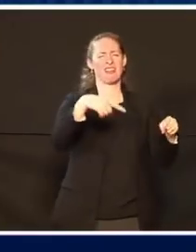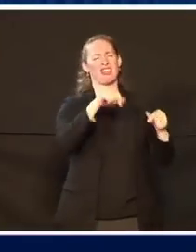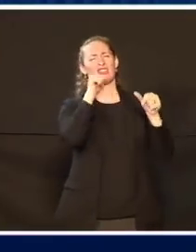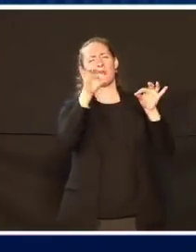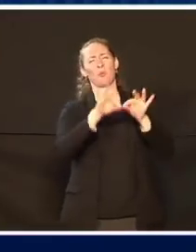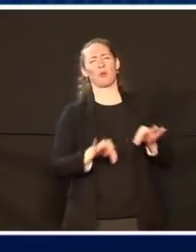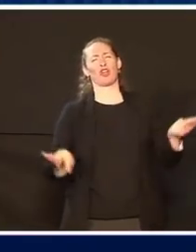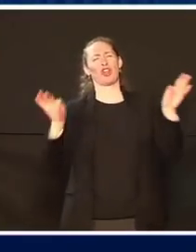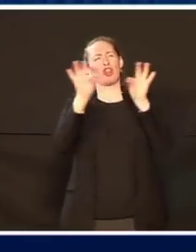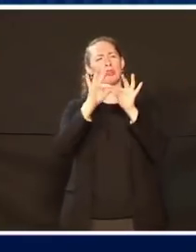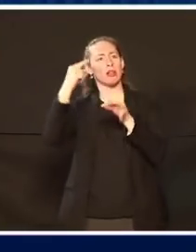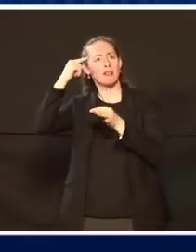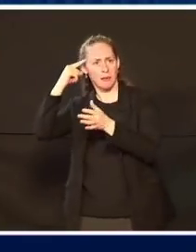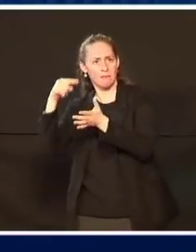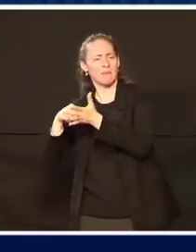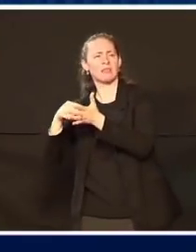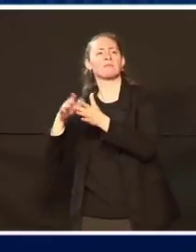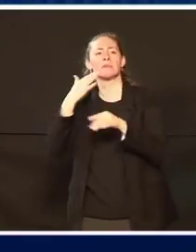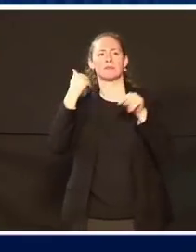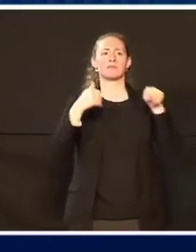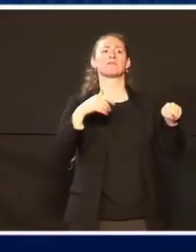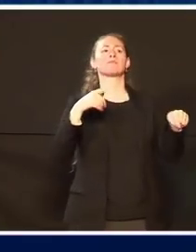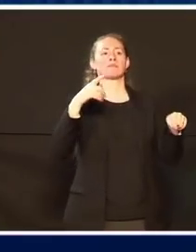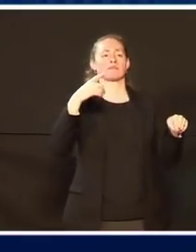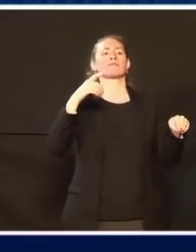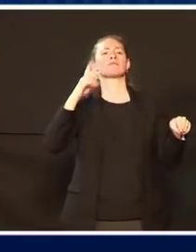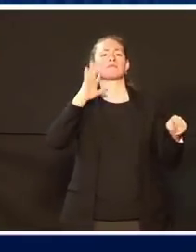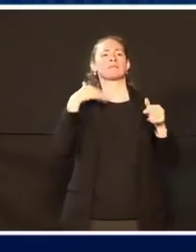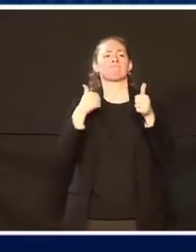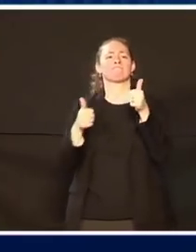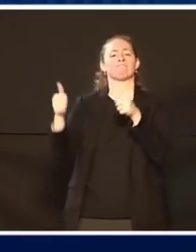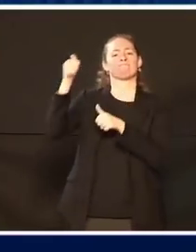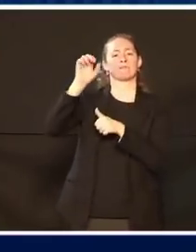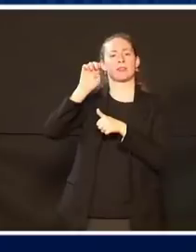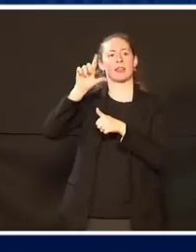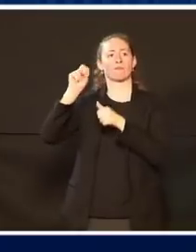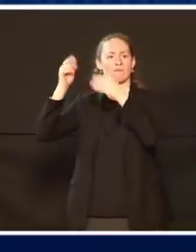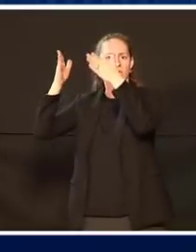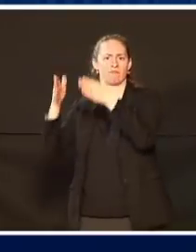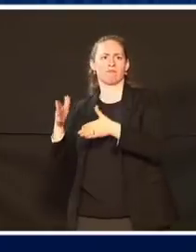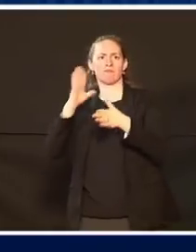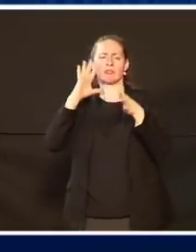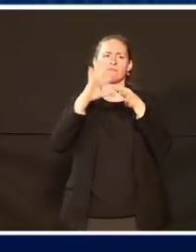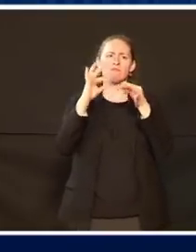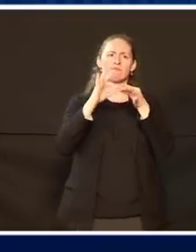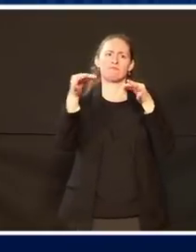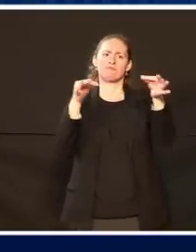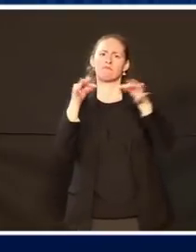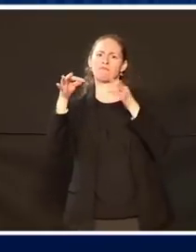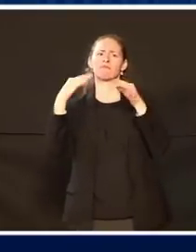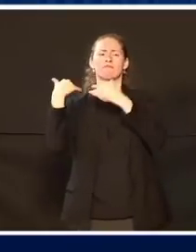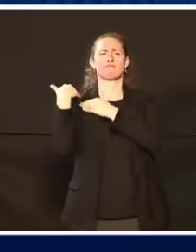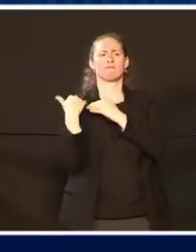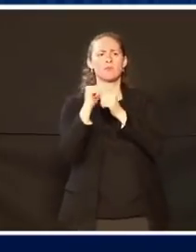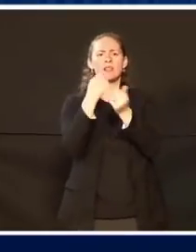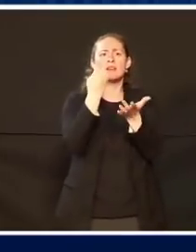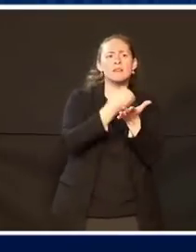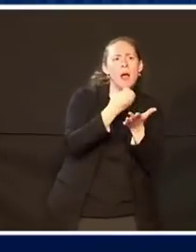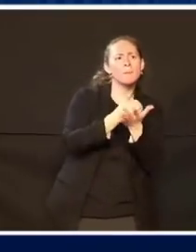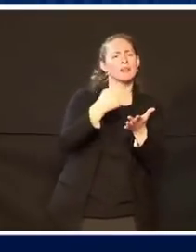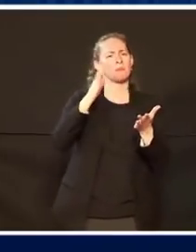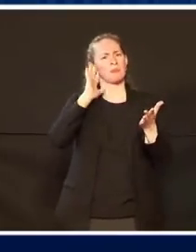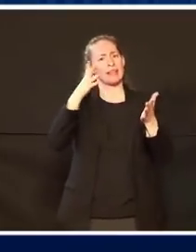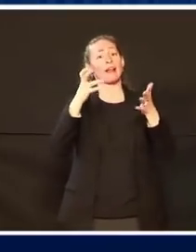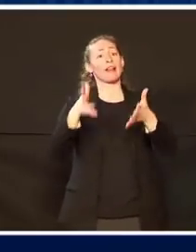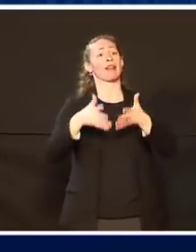Vernarbungseffekt und über die Versöhnung. Wir sehen diesen Vernarbungseffekt in den Wirtschaftsdaten. Aber was noch